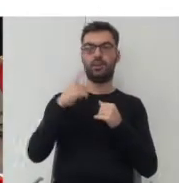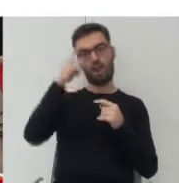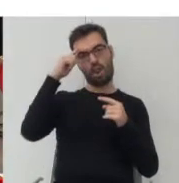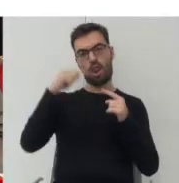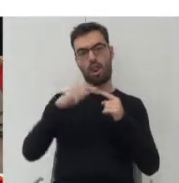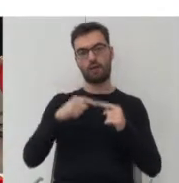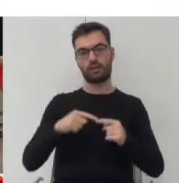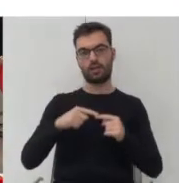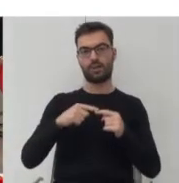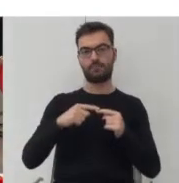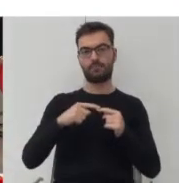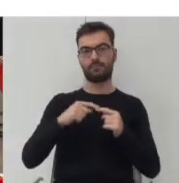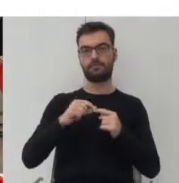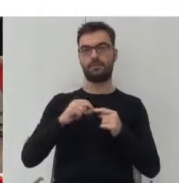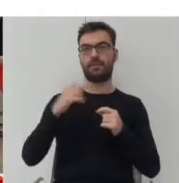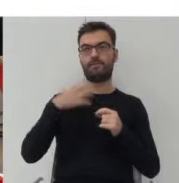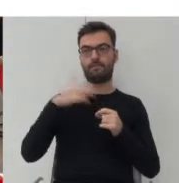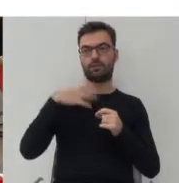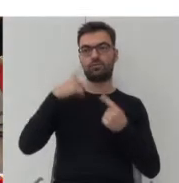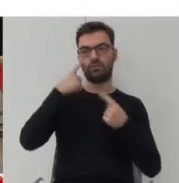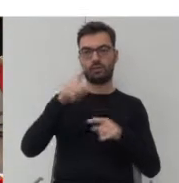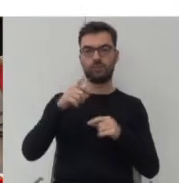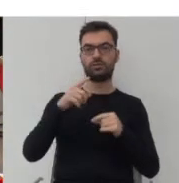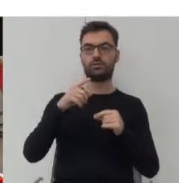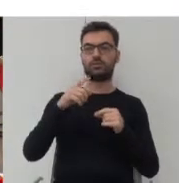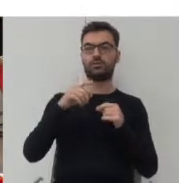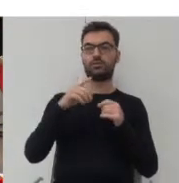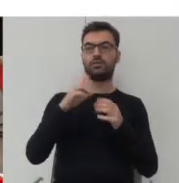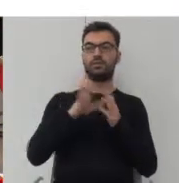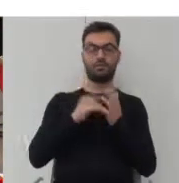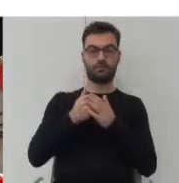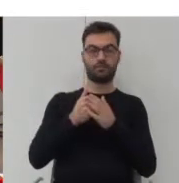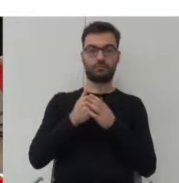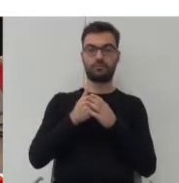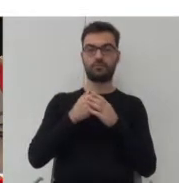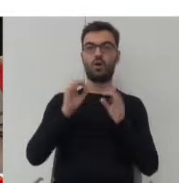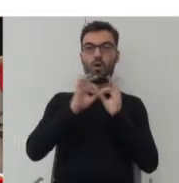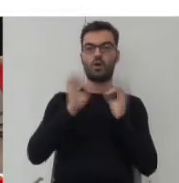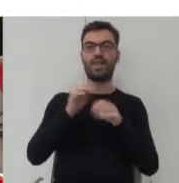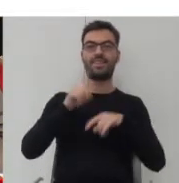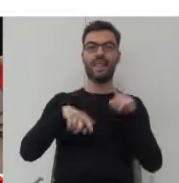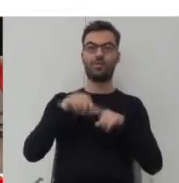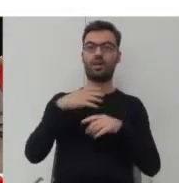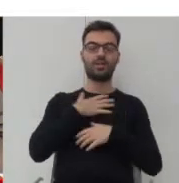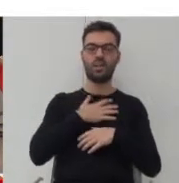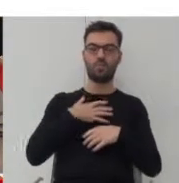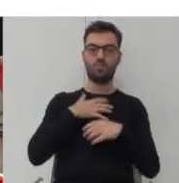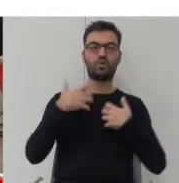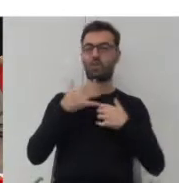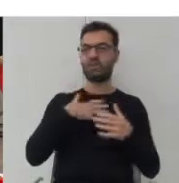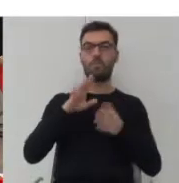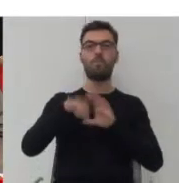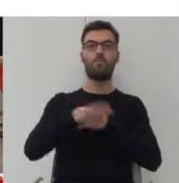myślenia, no to warto jest zauważyć takie zjawisko w przyrodzie, że generalnie natura nie znosi pustki. Jeżeli